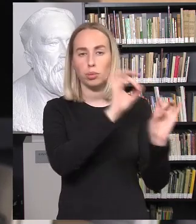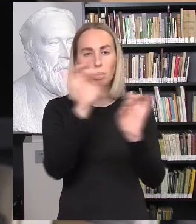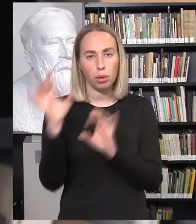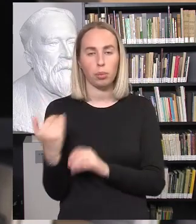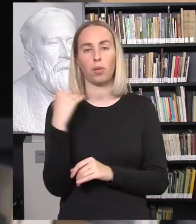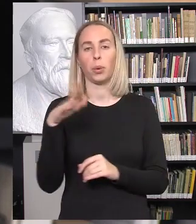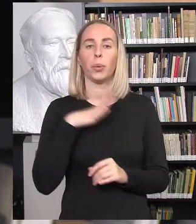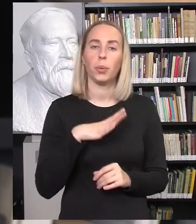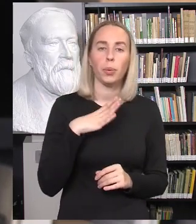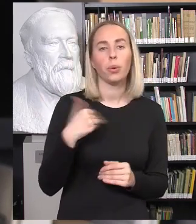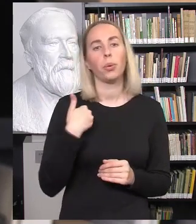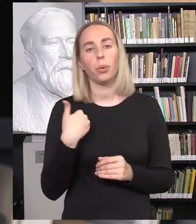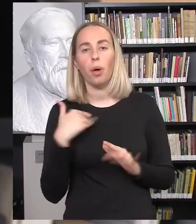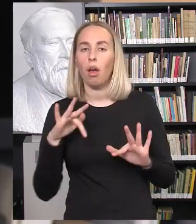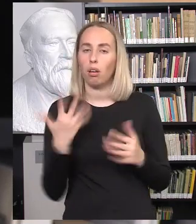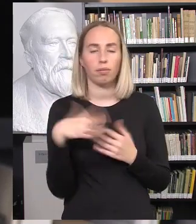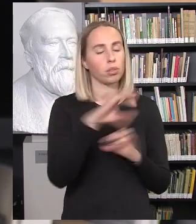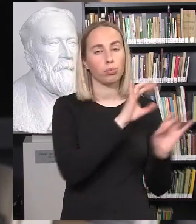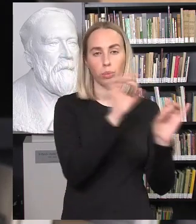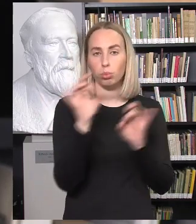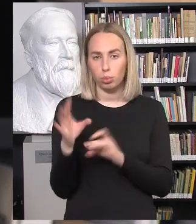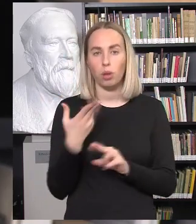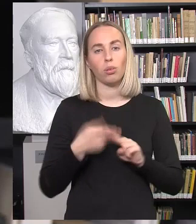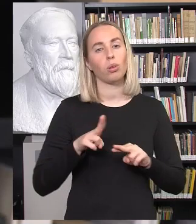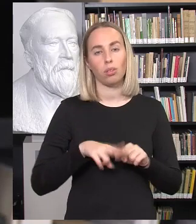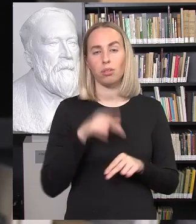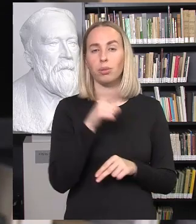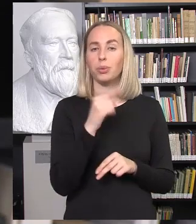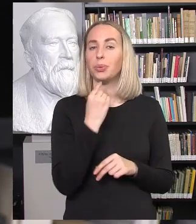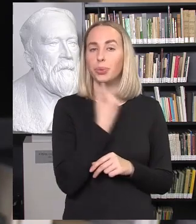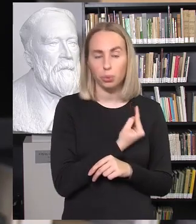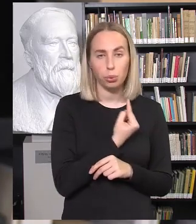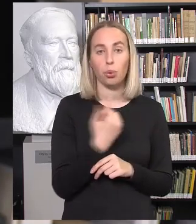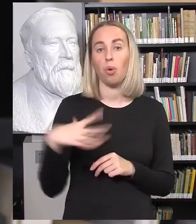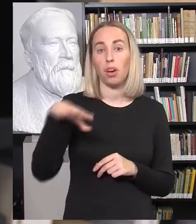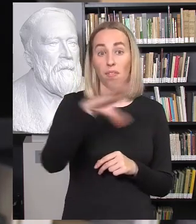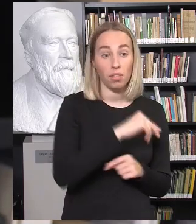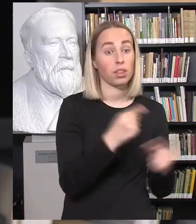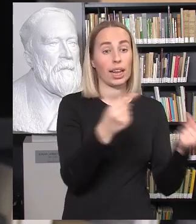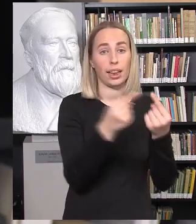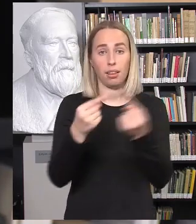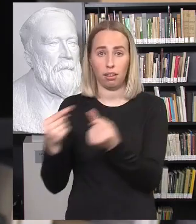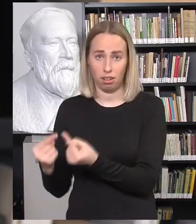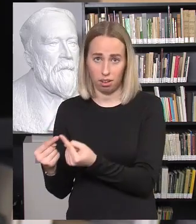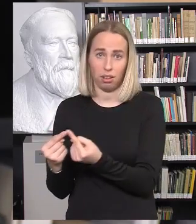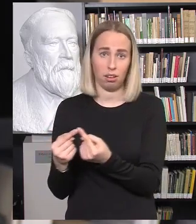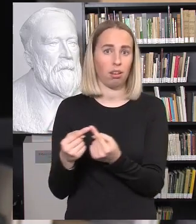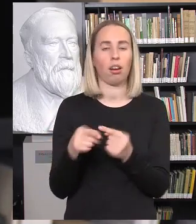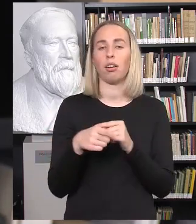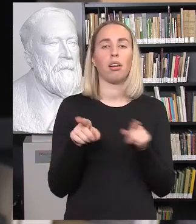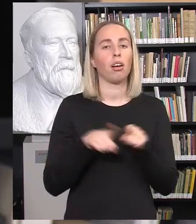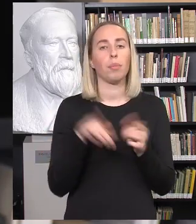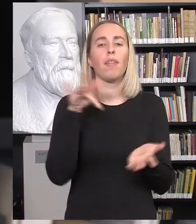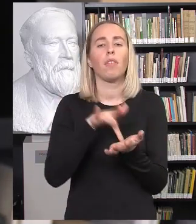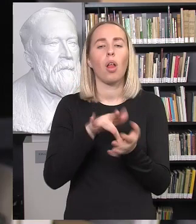lūkesčiais. Tai visgi tikrai nėra lengva suderinti visų šalių interesus ir atrasti tą aukso vidurį,